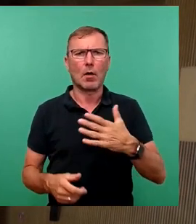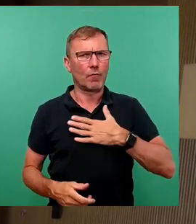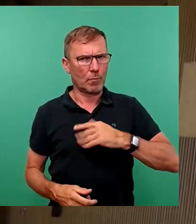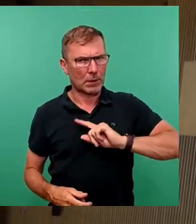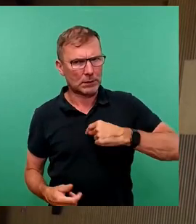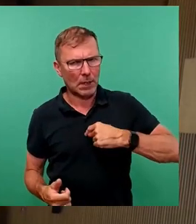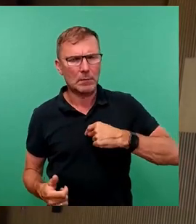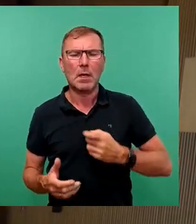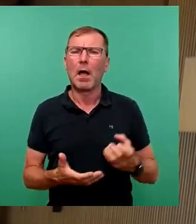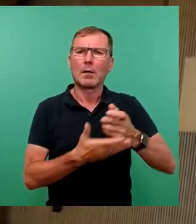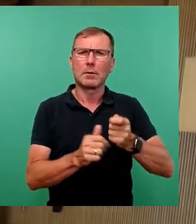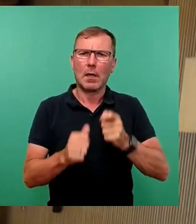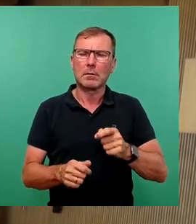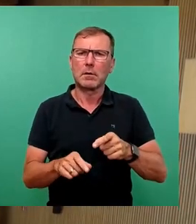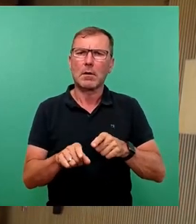Ersetzungsantrag AfD und eine